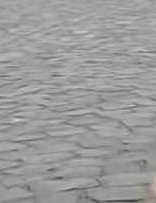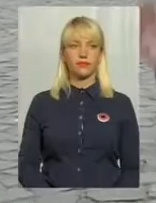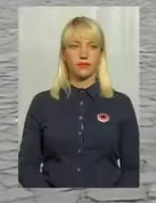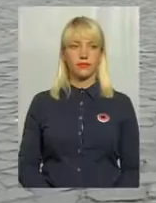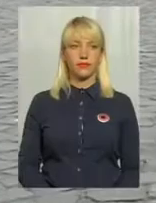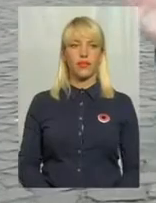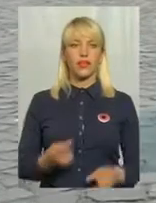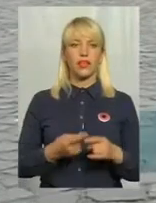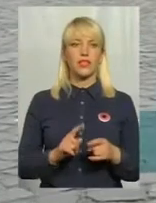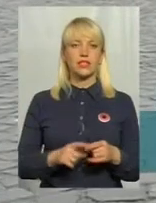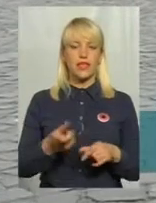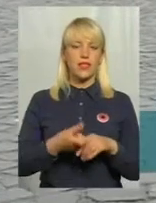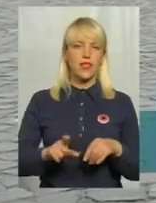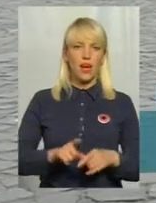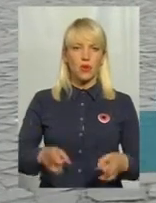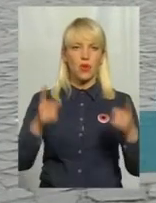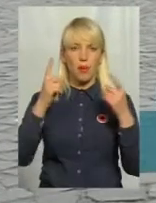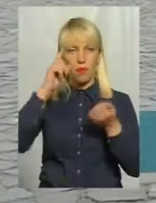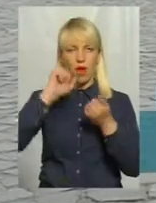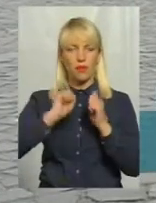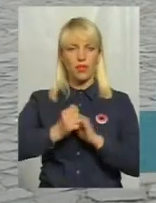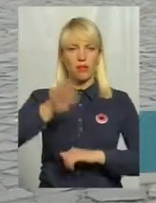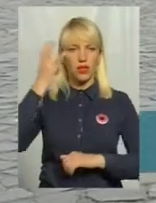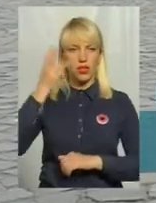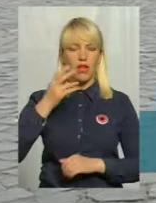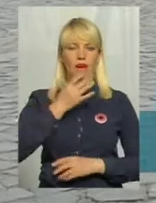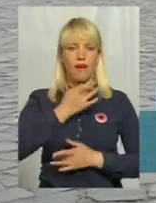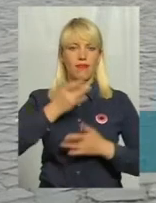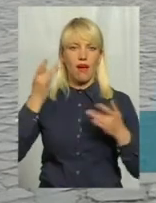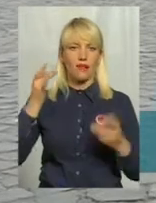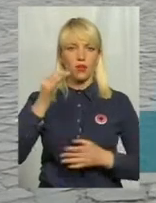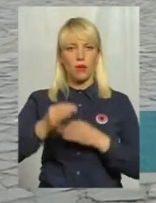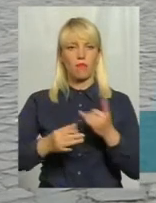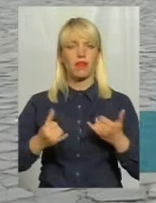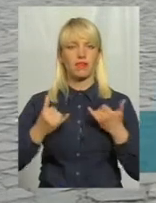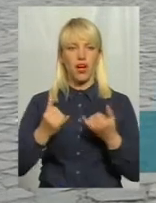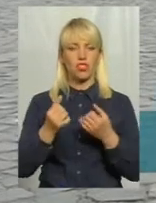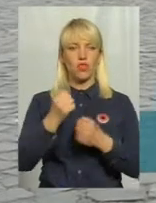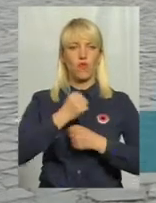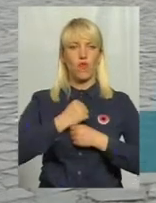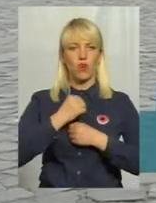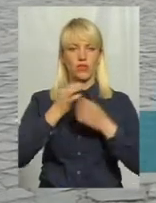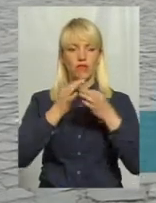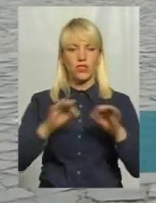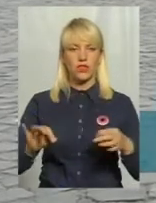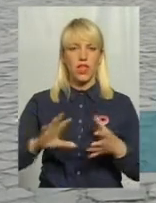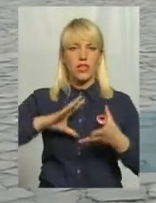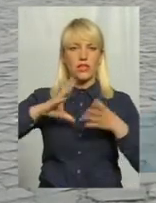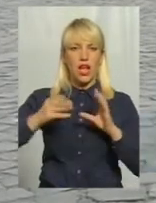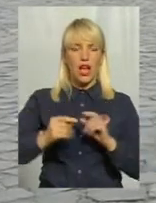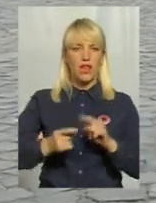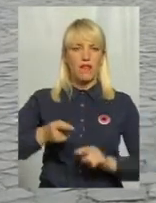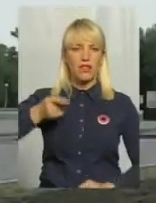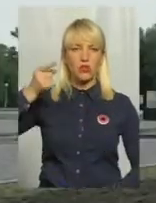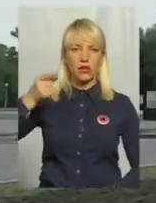Це наймонументальніший пам'ятник Хмельниччини радянської доби, присвячений воїнам-визволителям. Загальна висота меморіального комплексу – 30